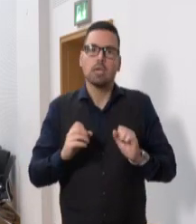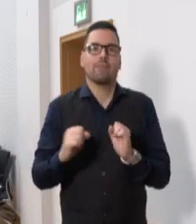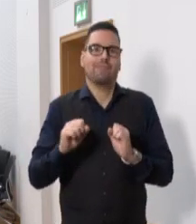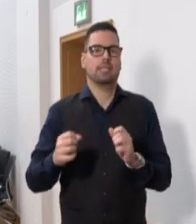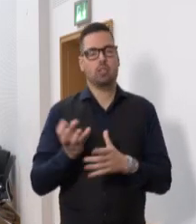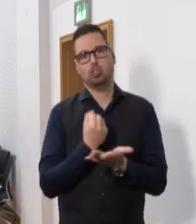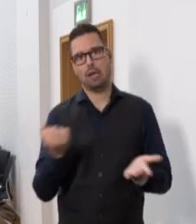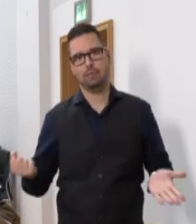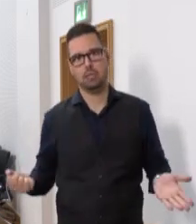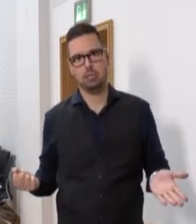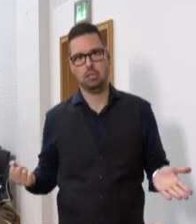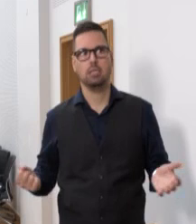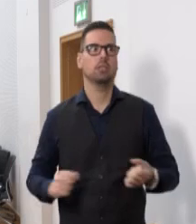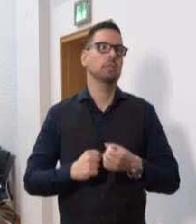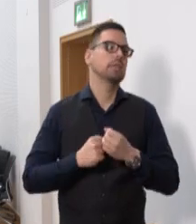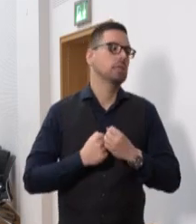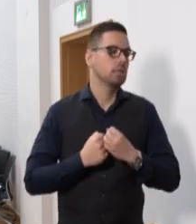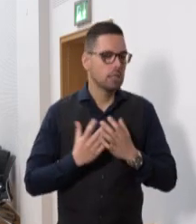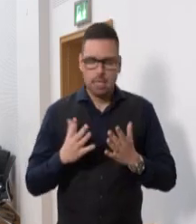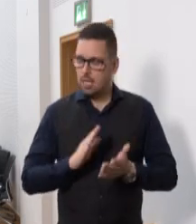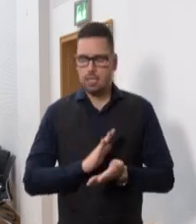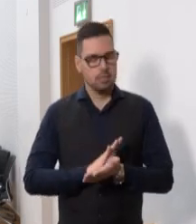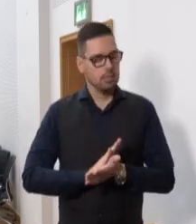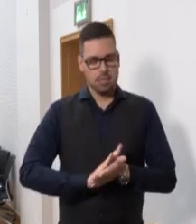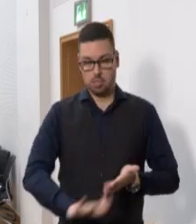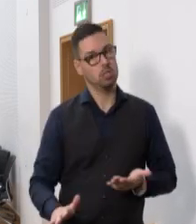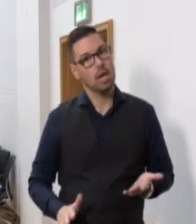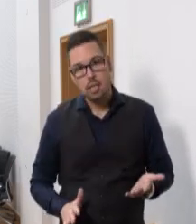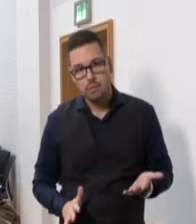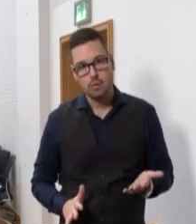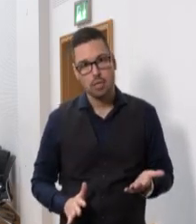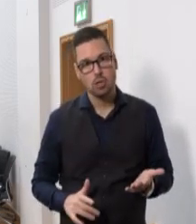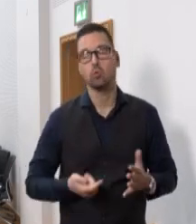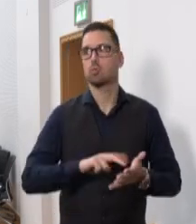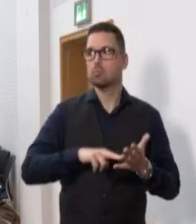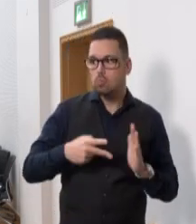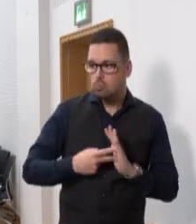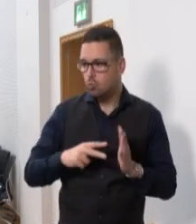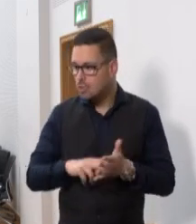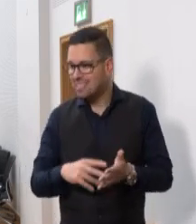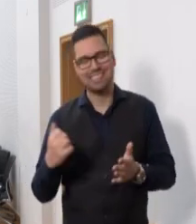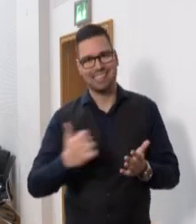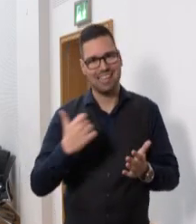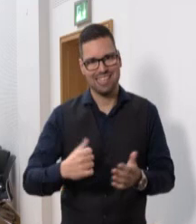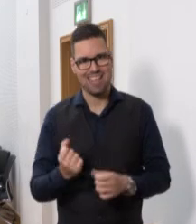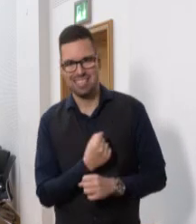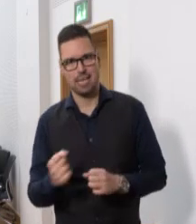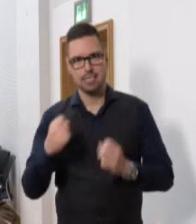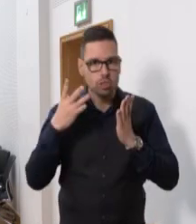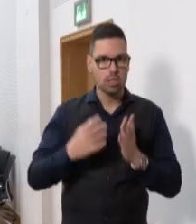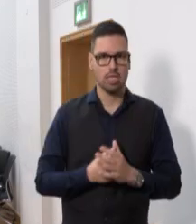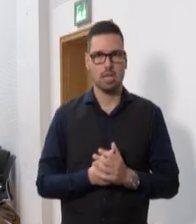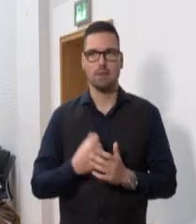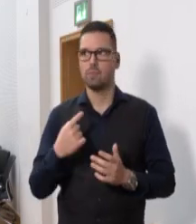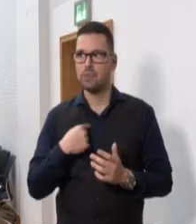Winter überstehen. Natürlich wird es nicht einfach und natürlich kann auch die Politik dies allein nicht stemmen. Wir